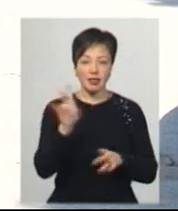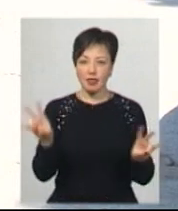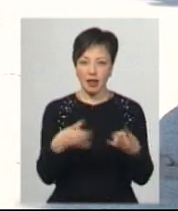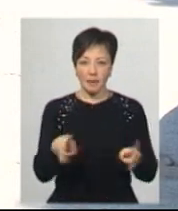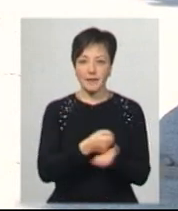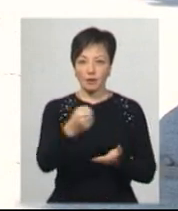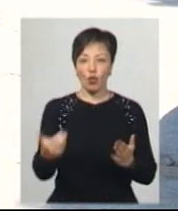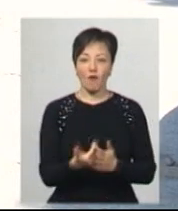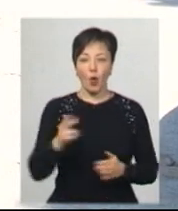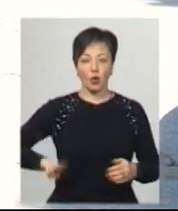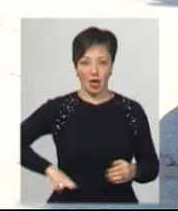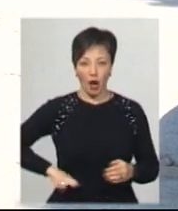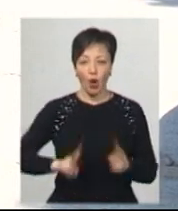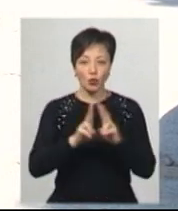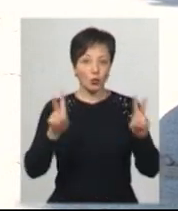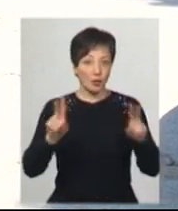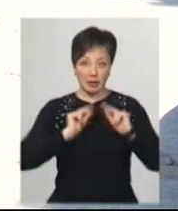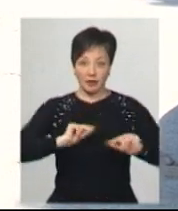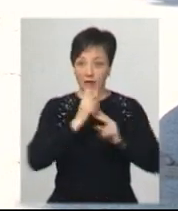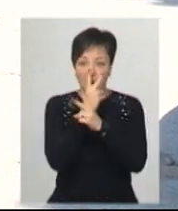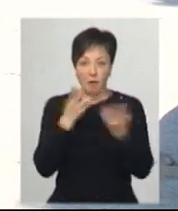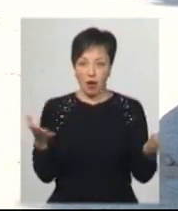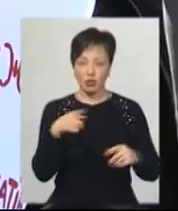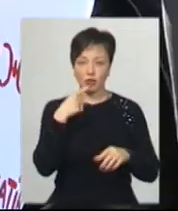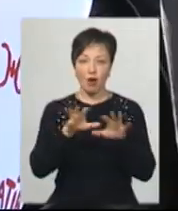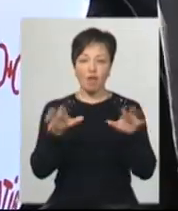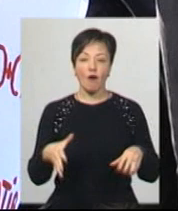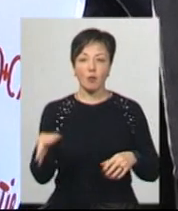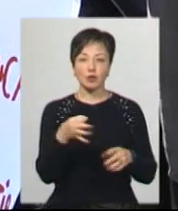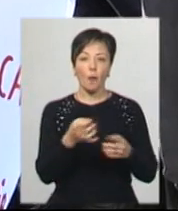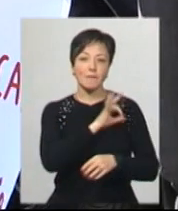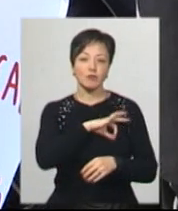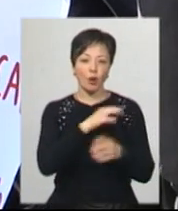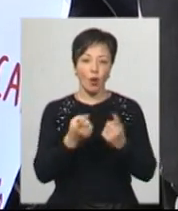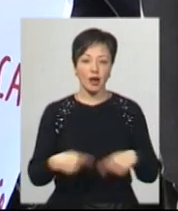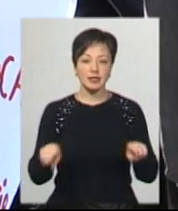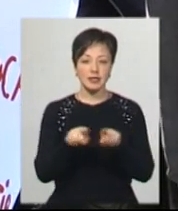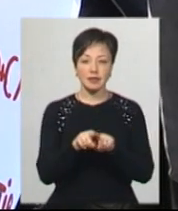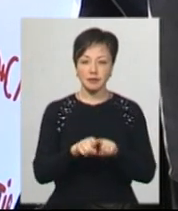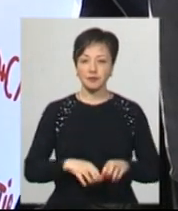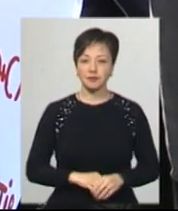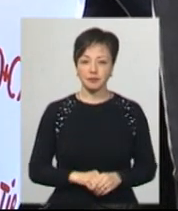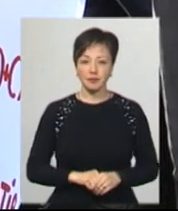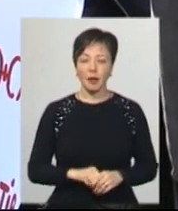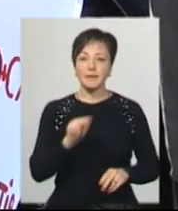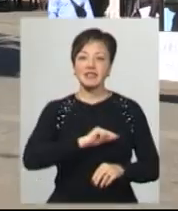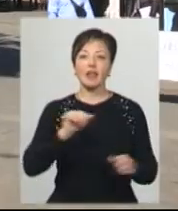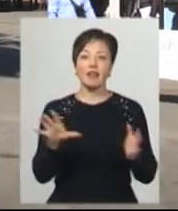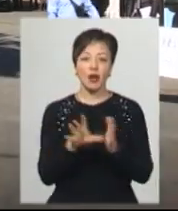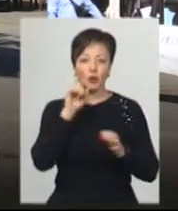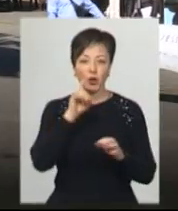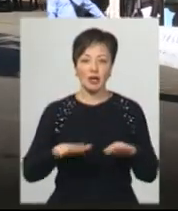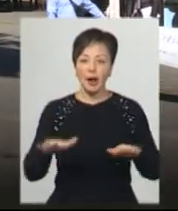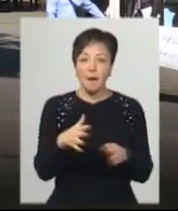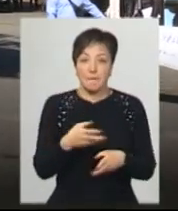нового директора Валерія Гапонова. І якого ніхто з працівників не бачив, каже голова обласної профспілкової організації Незалежної галузевої профспілки енергетиків України.